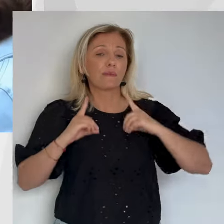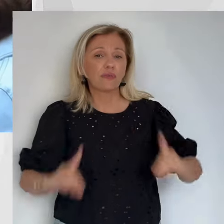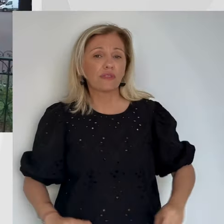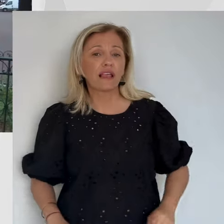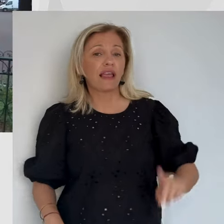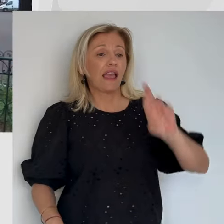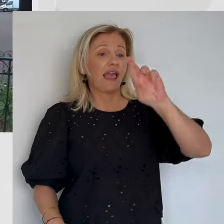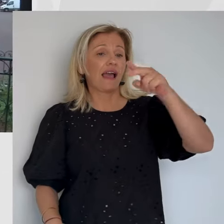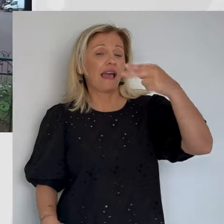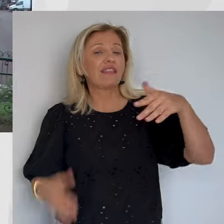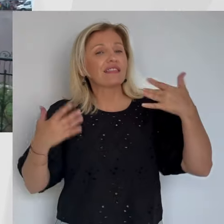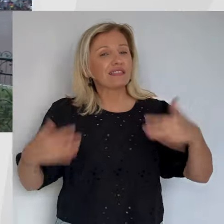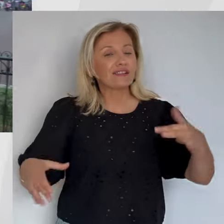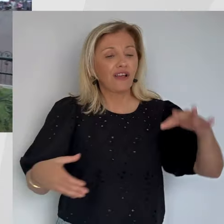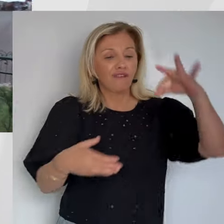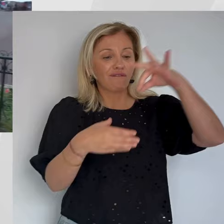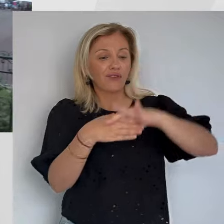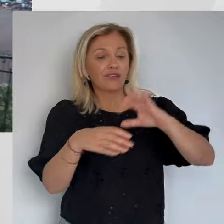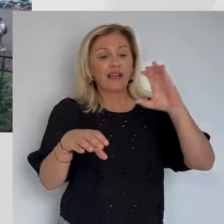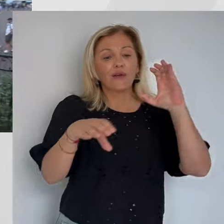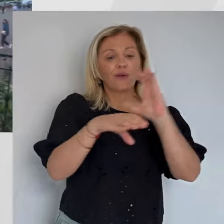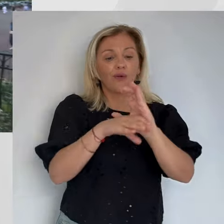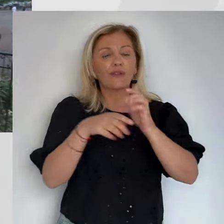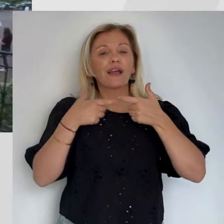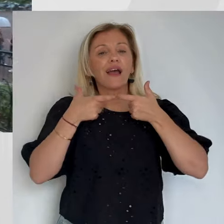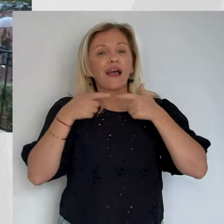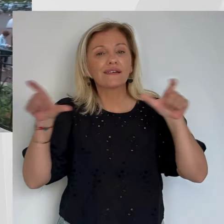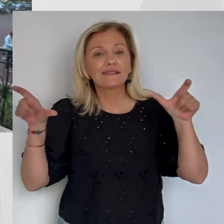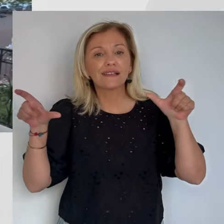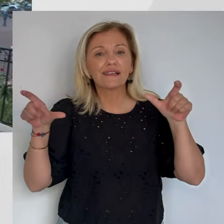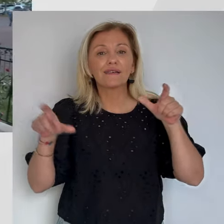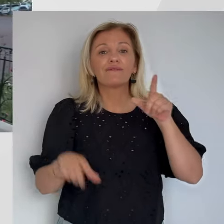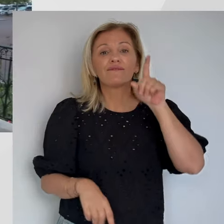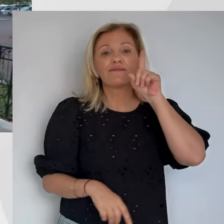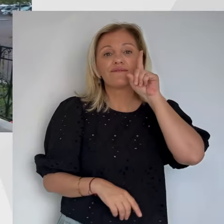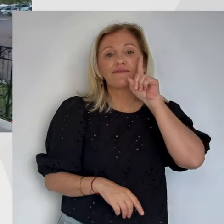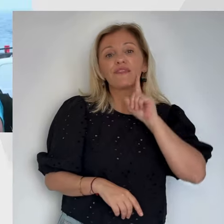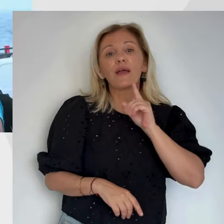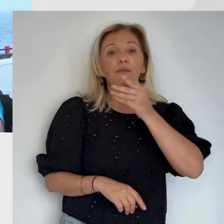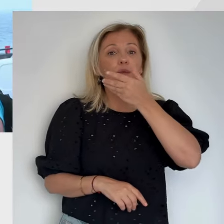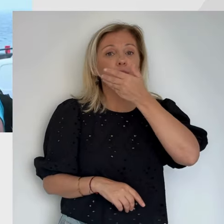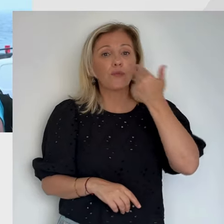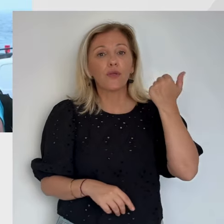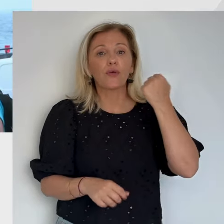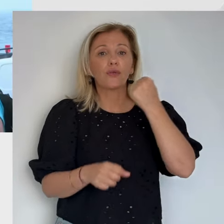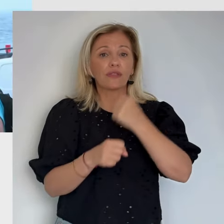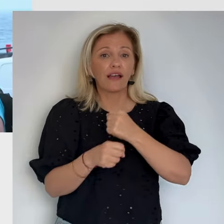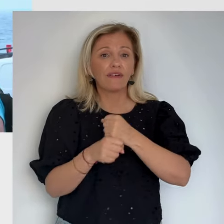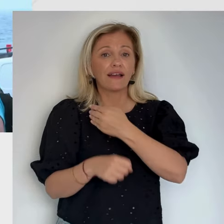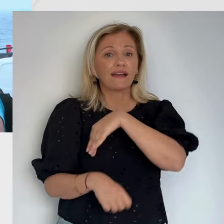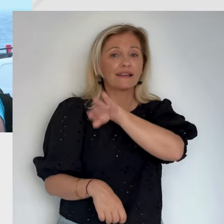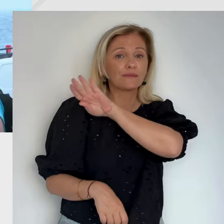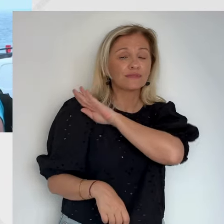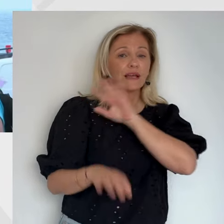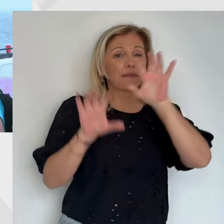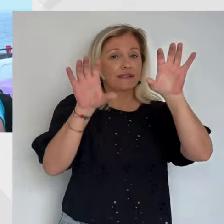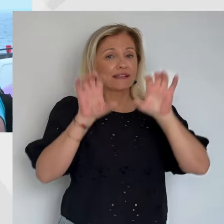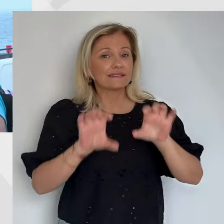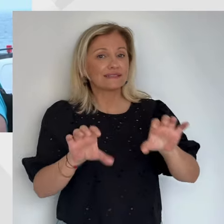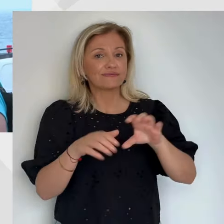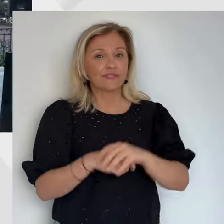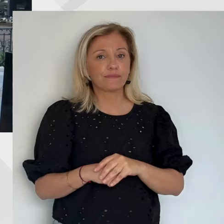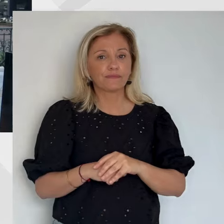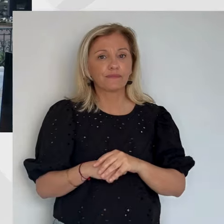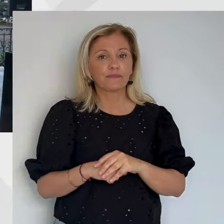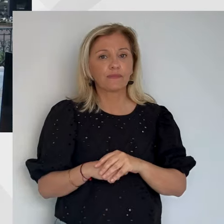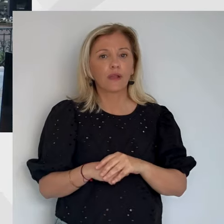Rassemblement national ont voté contre la loi renforçant l'accès des femmes aux responsabilités dans la fonction publique. D'autres